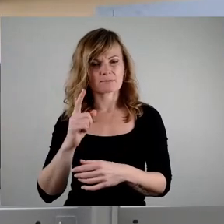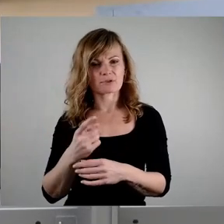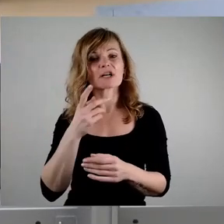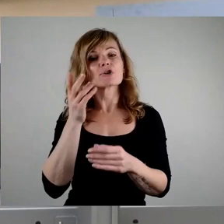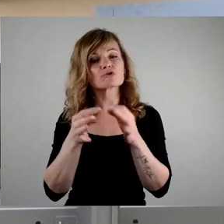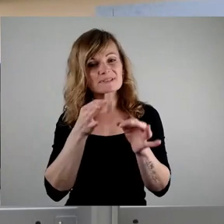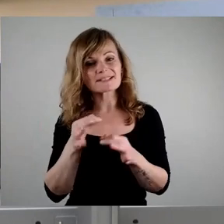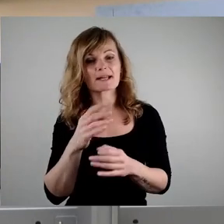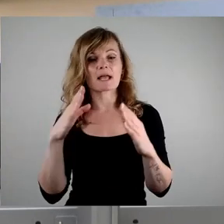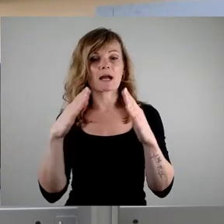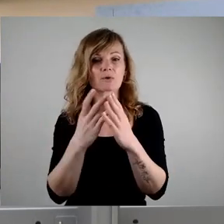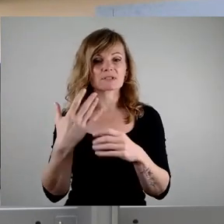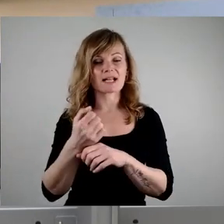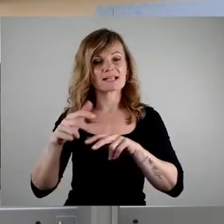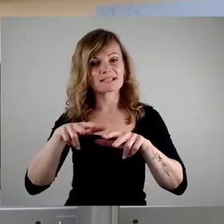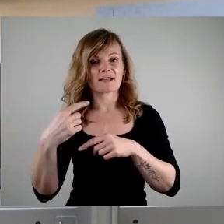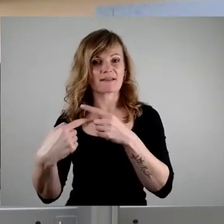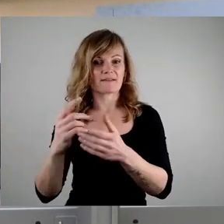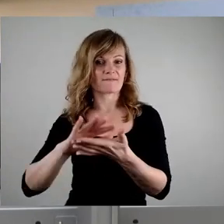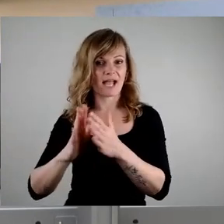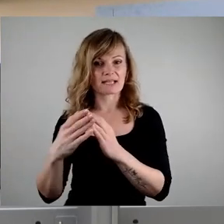Haushaltsverhandlungen in diesem Jahr gehen.